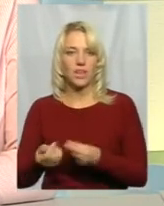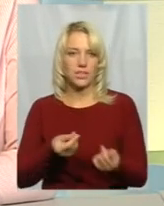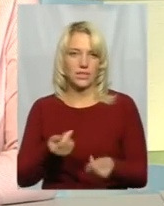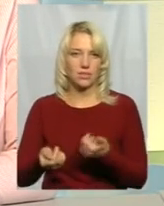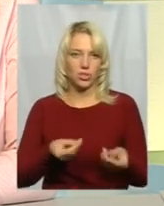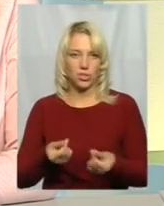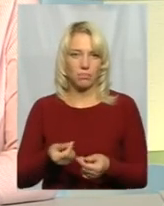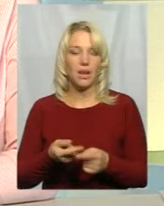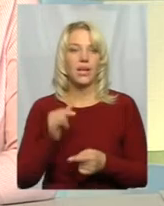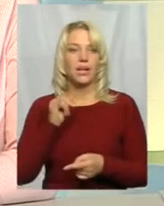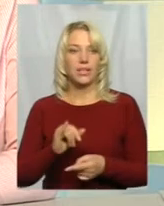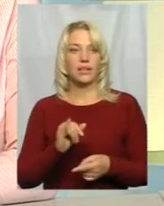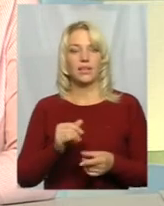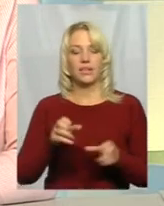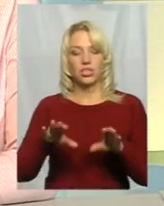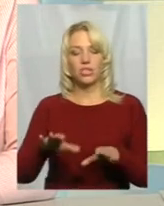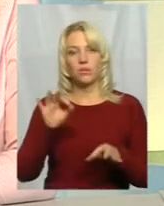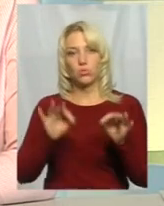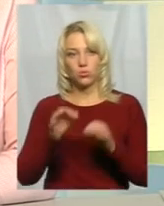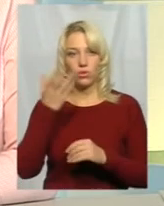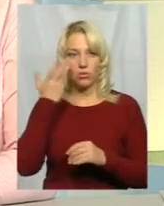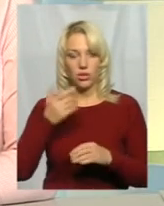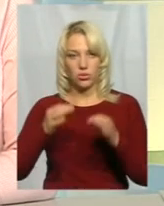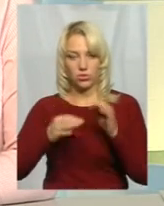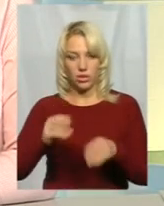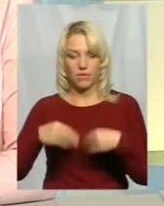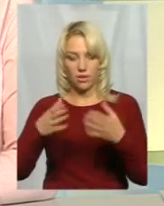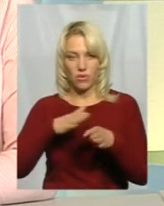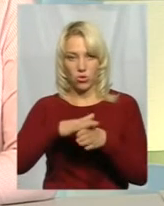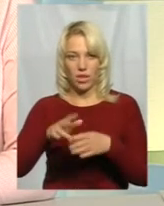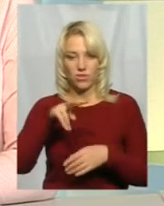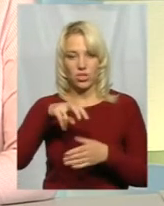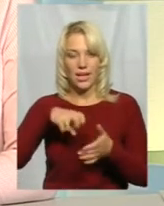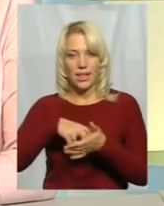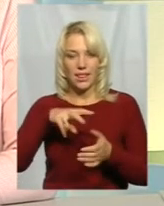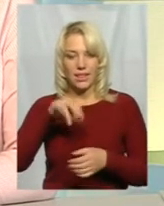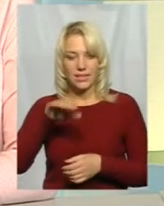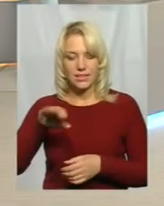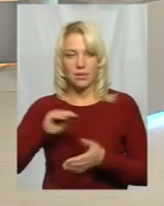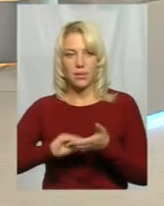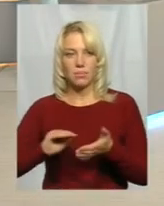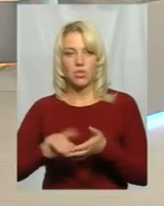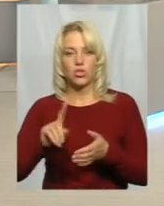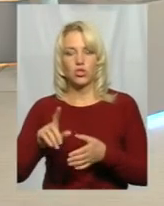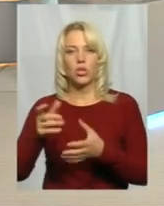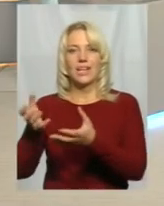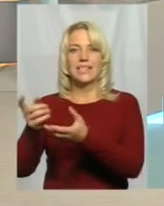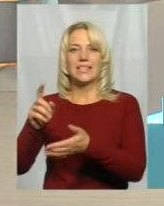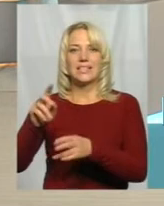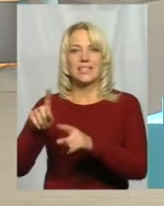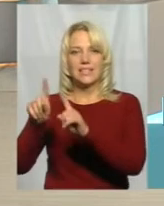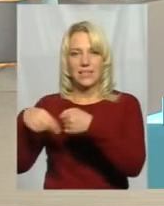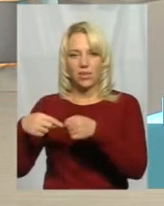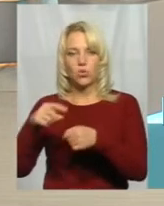грошами. Рішенням суду, коли суддя видає виконавчий лист, він прописує так, що стягнути зборжника на